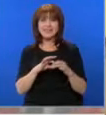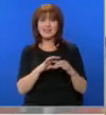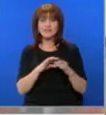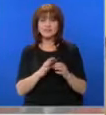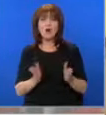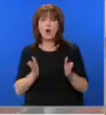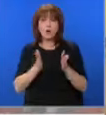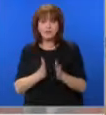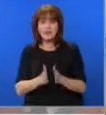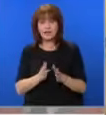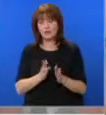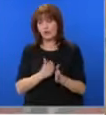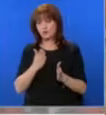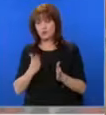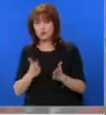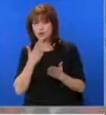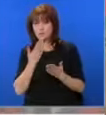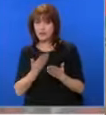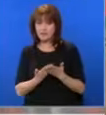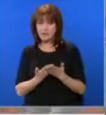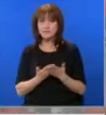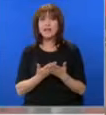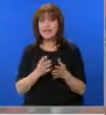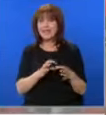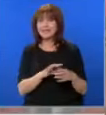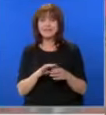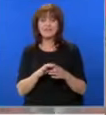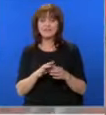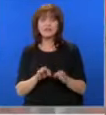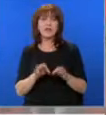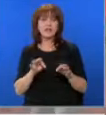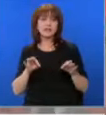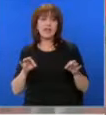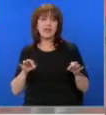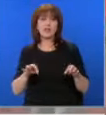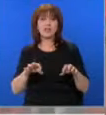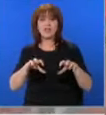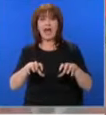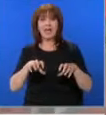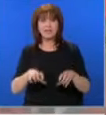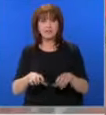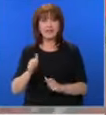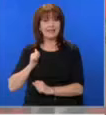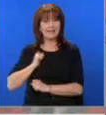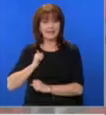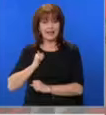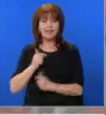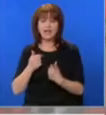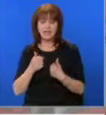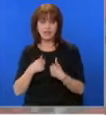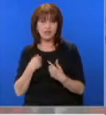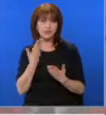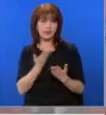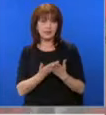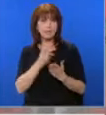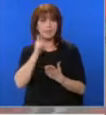краткосрочни доброволни предложения и по-зависима от дългосрочните ангажименти на НАТО. Правейки това, ние ще дадем